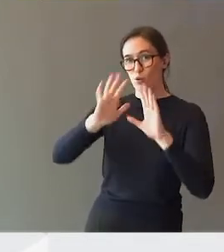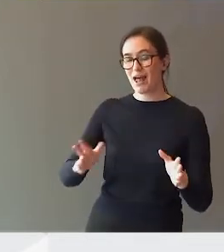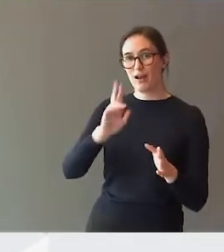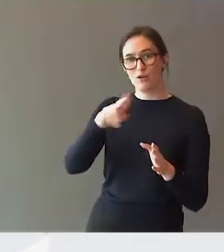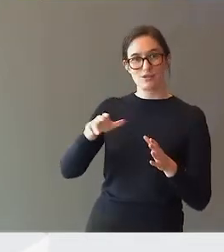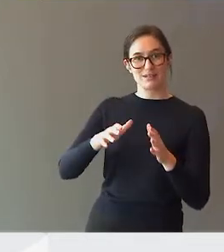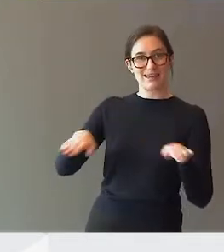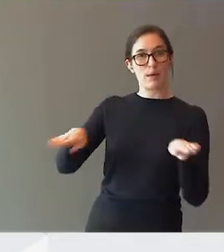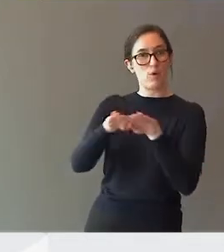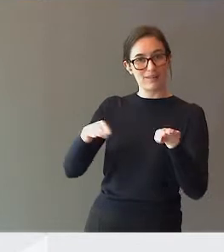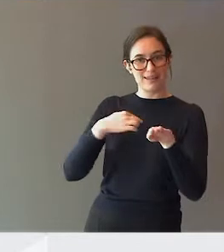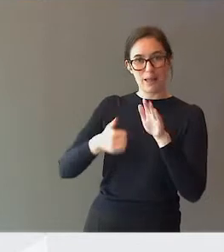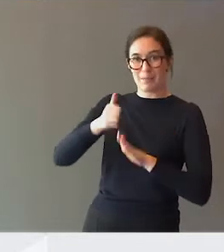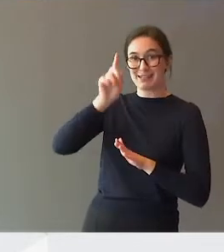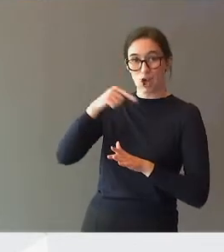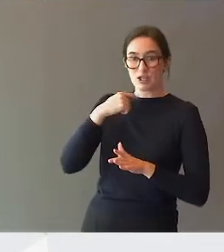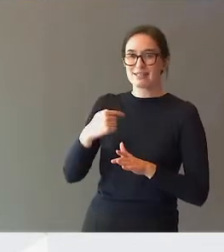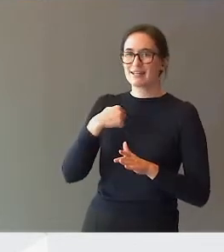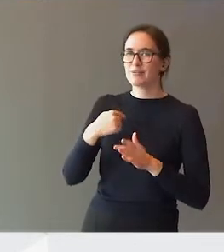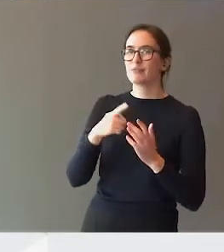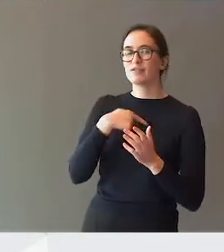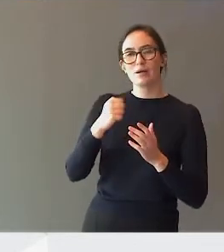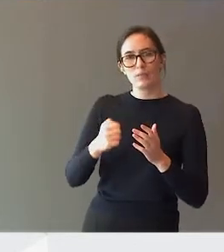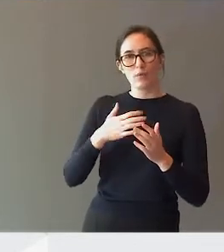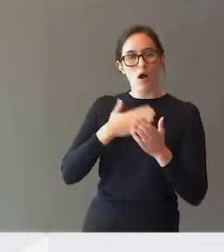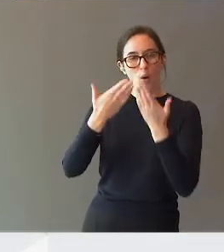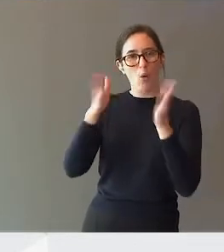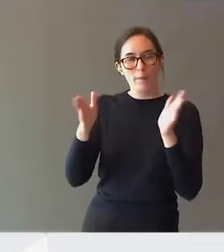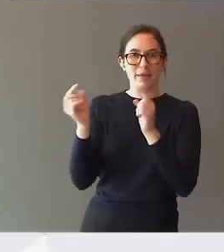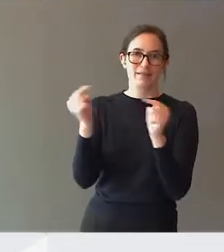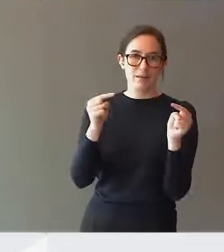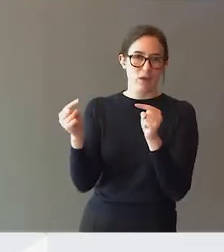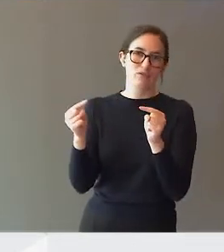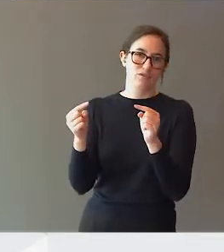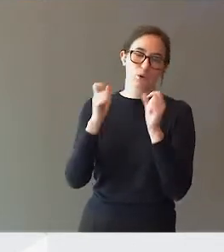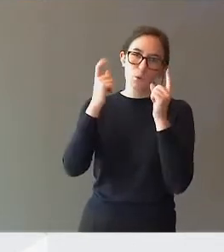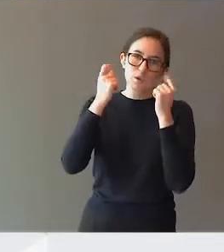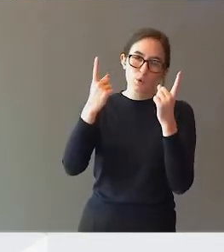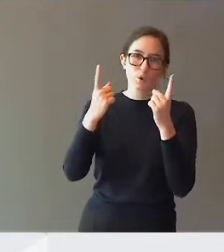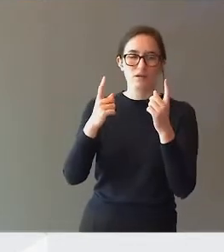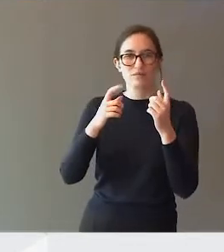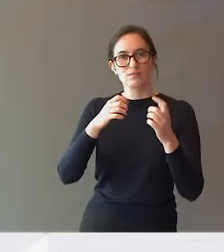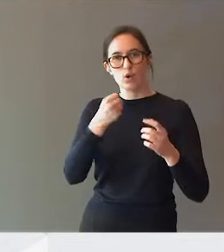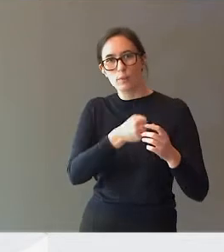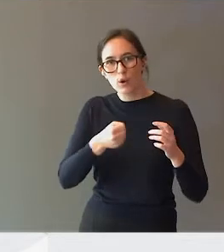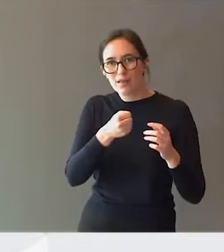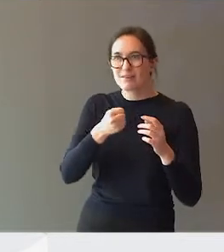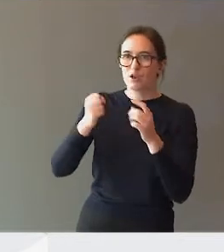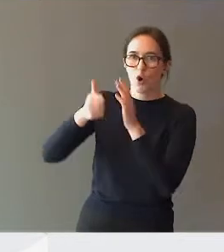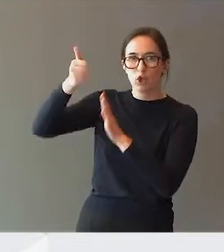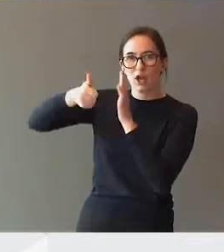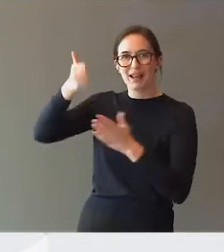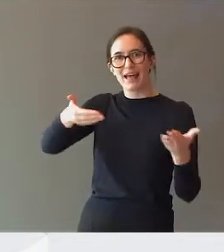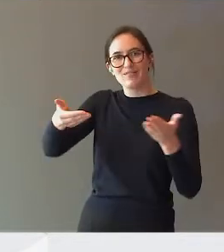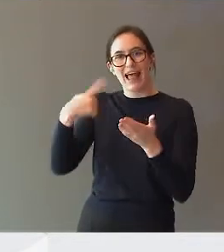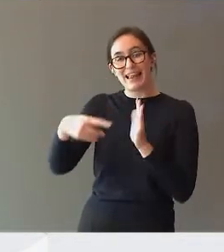demokratiet, det er at vi har en åpen debattkultur der byråkrati og myndigheter inviterer til innspill.